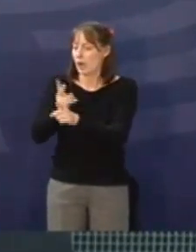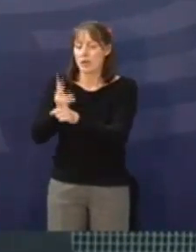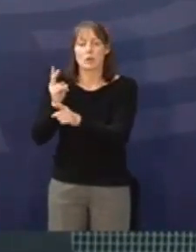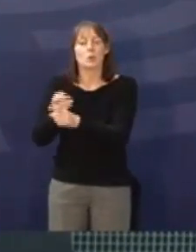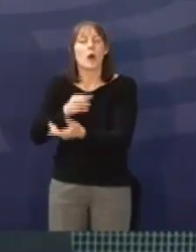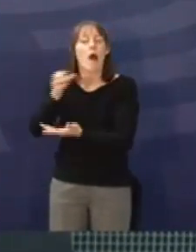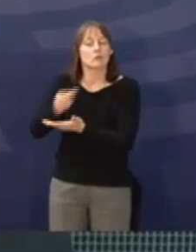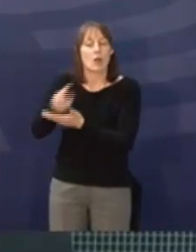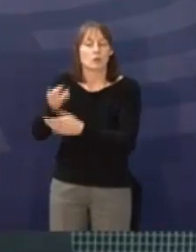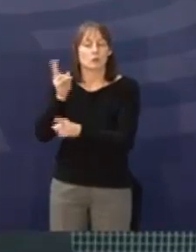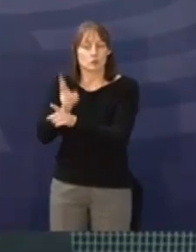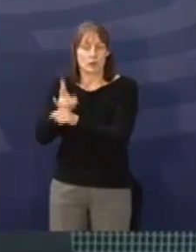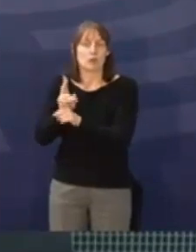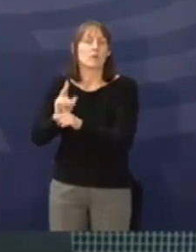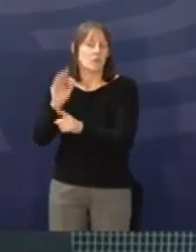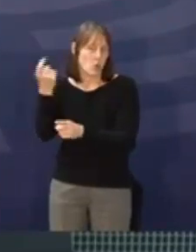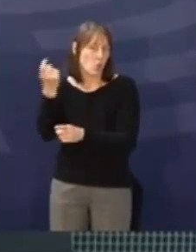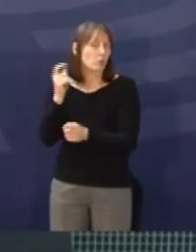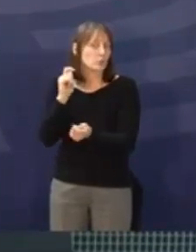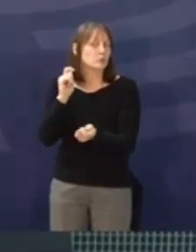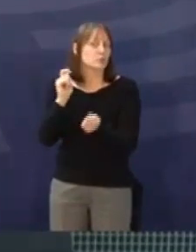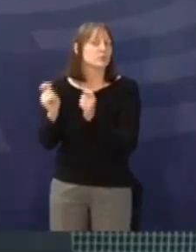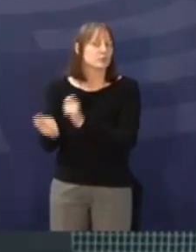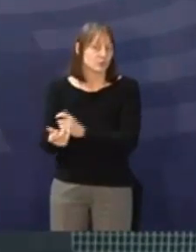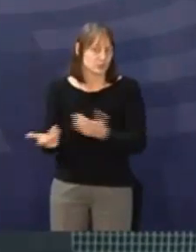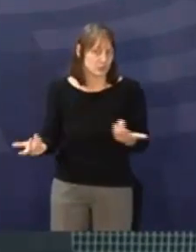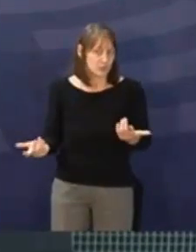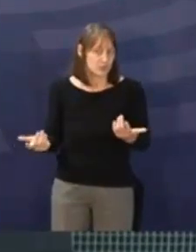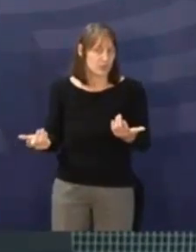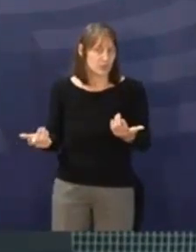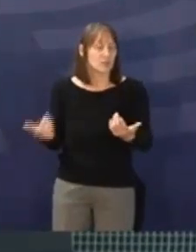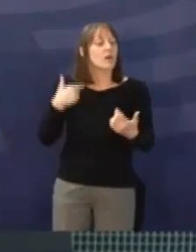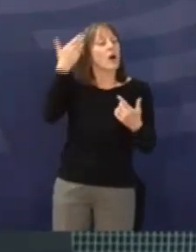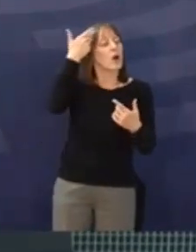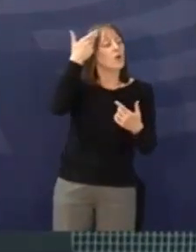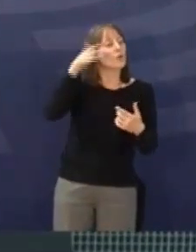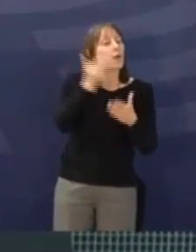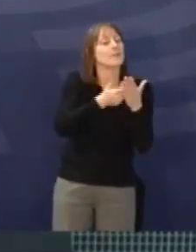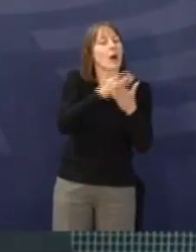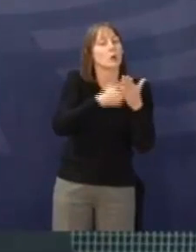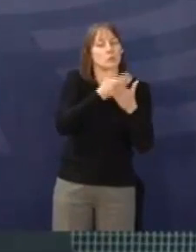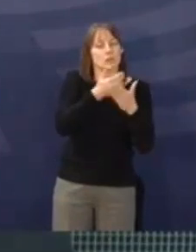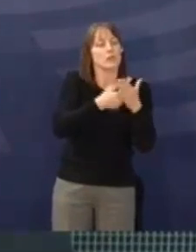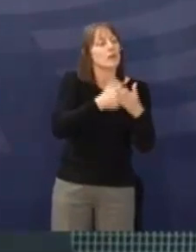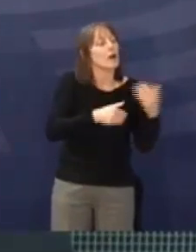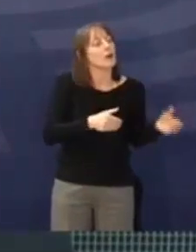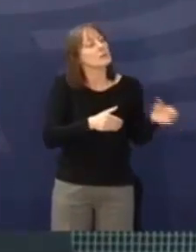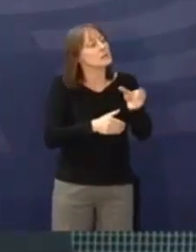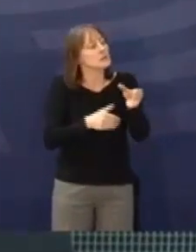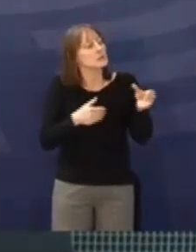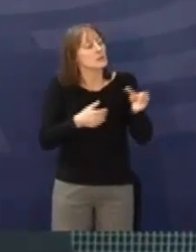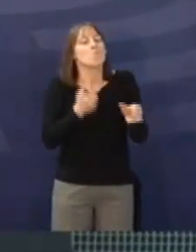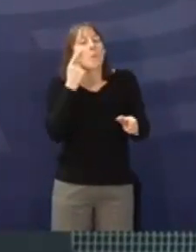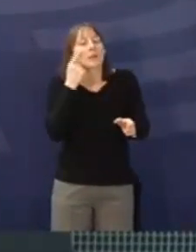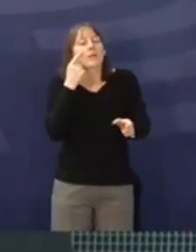Einstellungsstandards geändert werden sollen. Der Rückgriff auf Fremdausbilder, der jetzt noch als Notlösung präsentiert wird, wird dann wohl zum